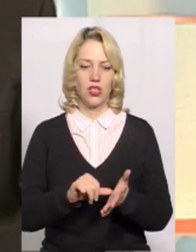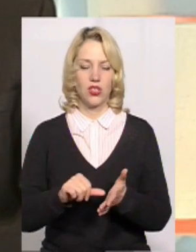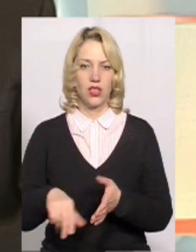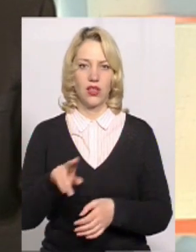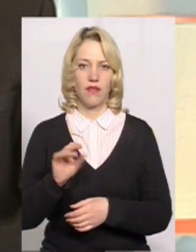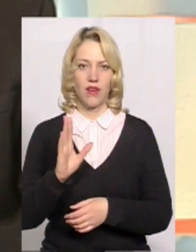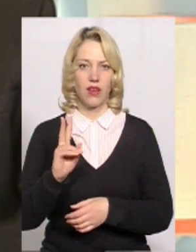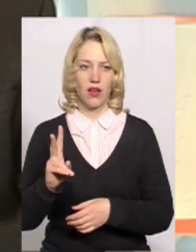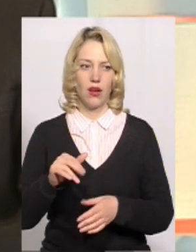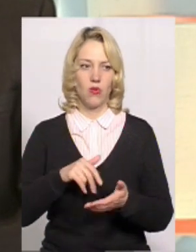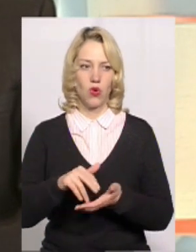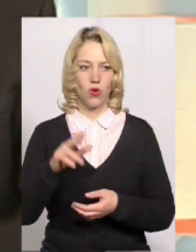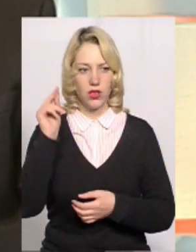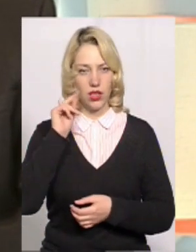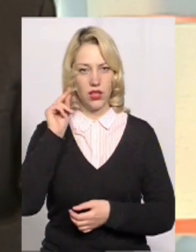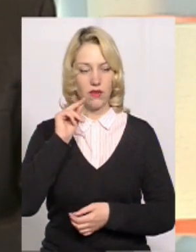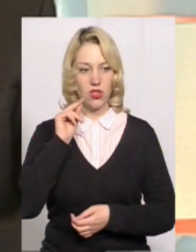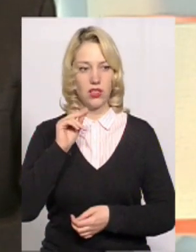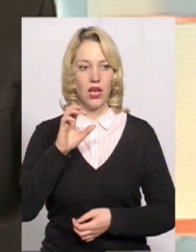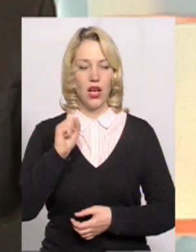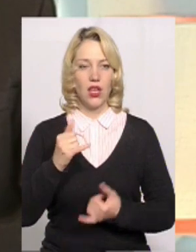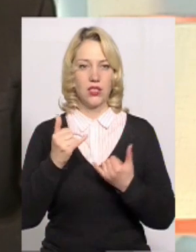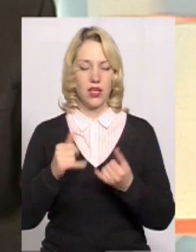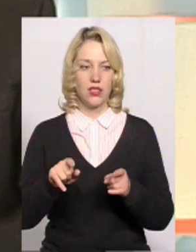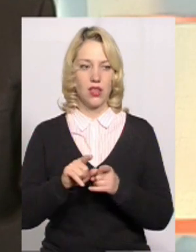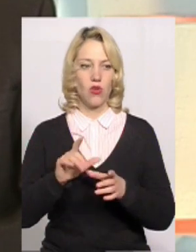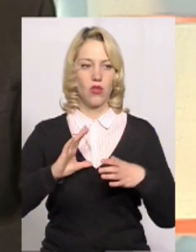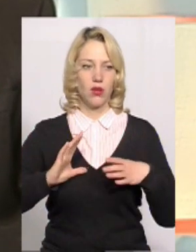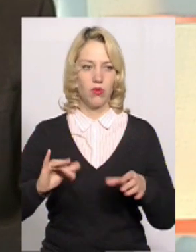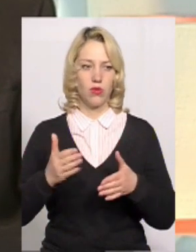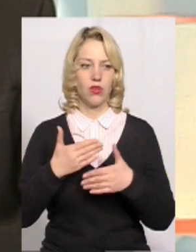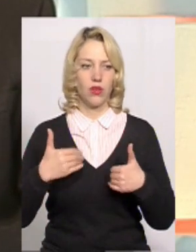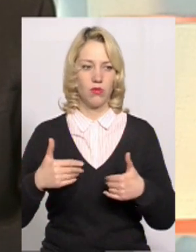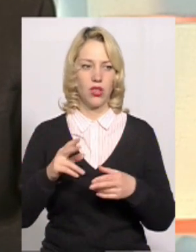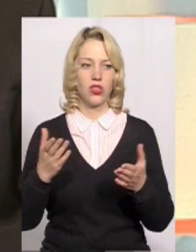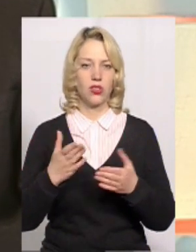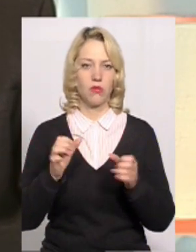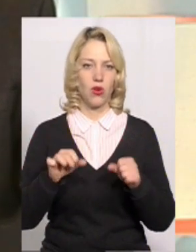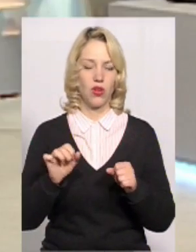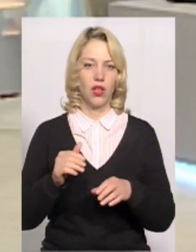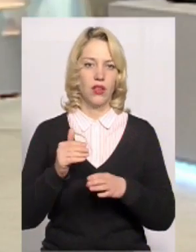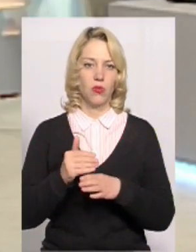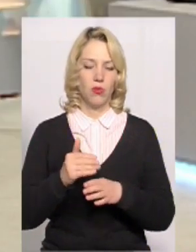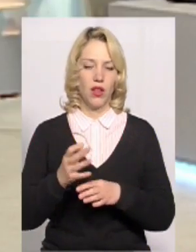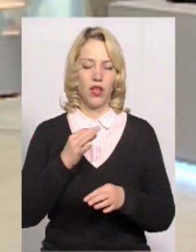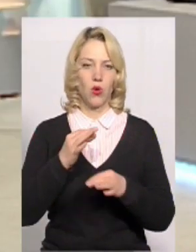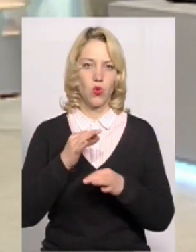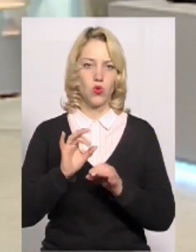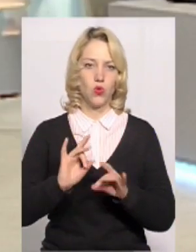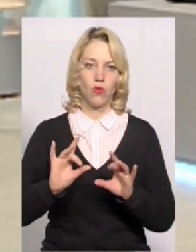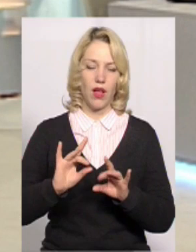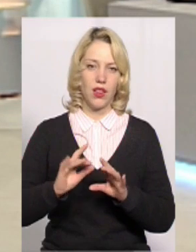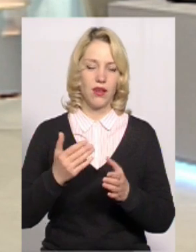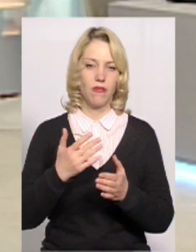ДВК проходила професійні навчання. А зараз такого не було. І ми вже, в принципі, чим могли, тим допомагали. консультували